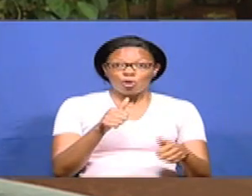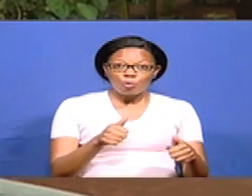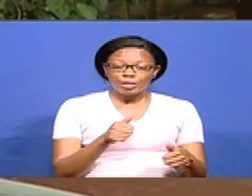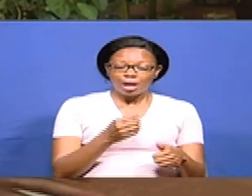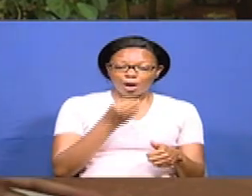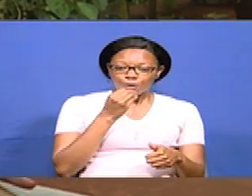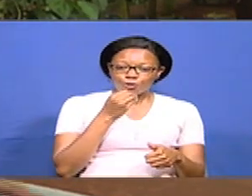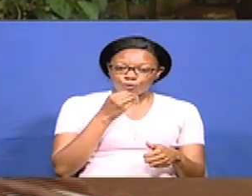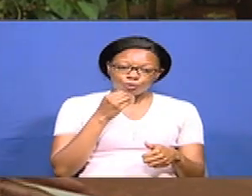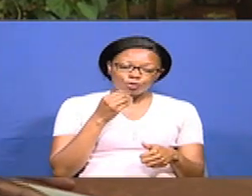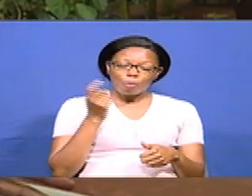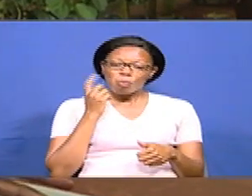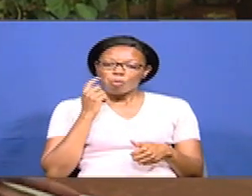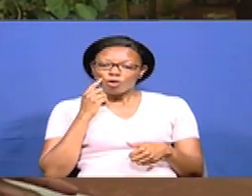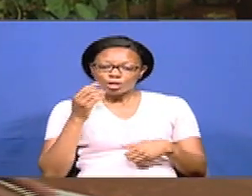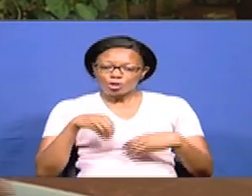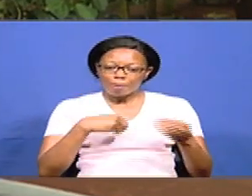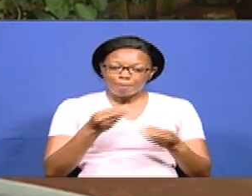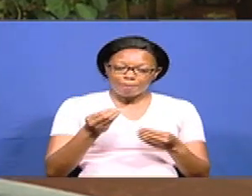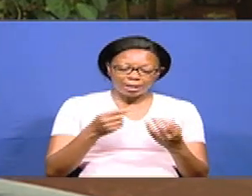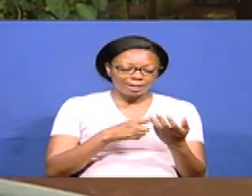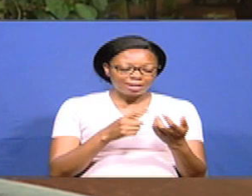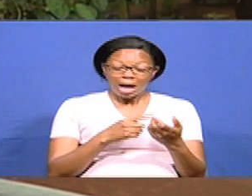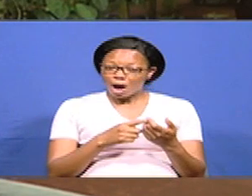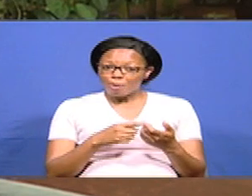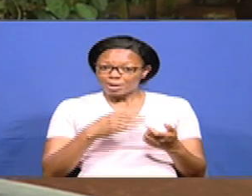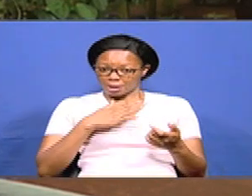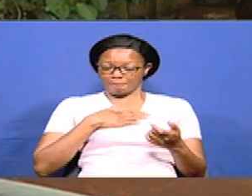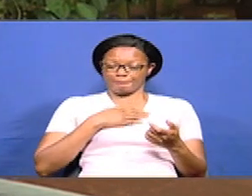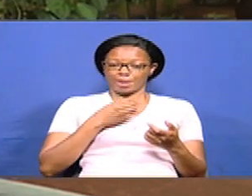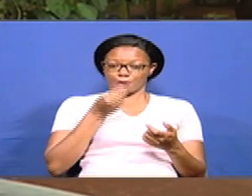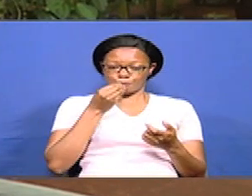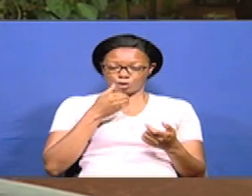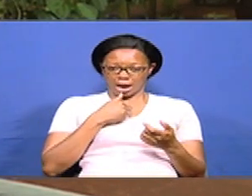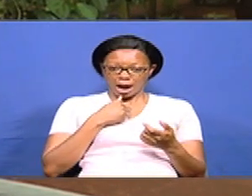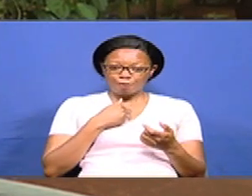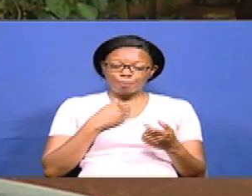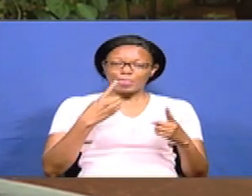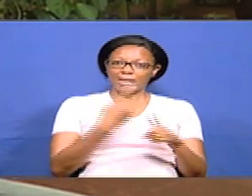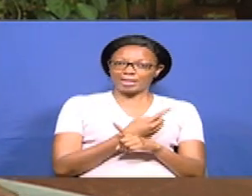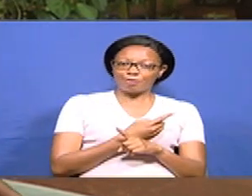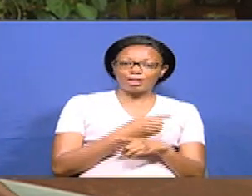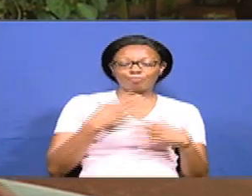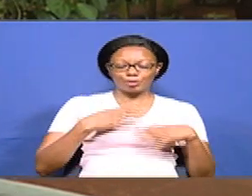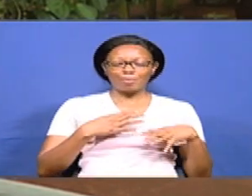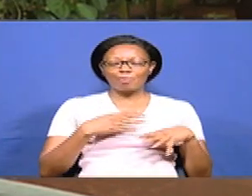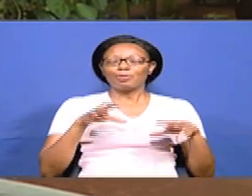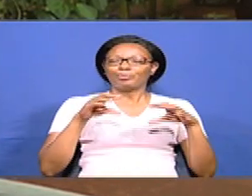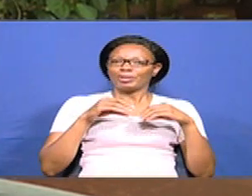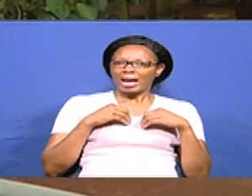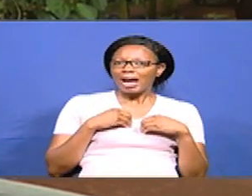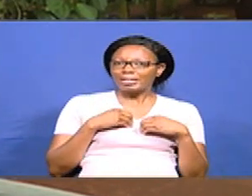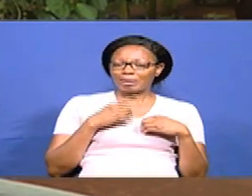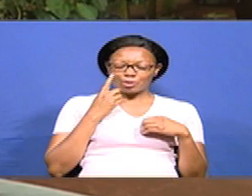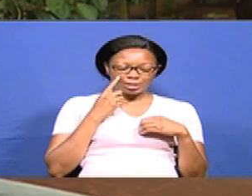animal feed yanyiko kwa market, yyo conventional feeds. Asasa kukiyangale yyo difference ya price in terms of the conventional feeds as opposed to